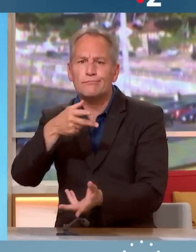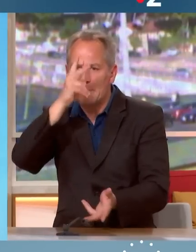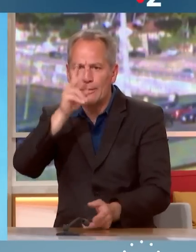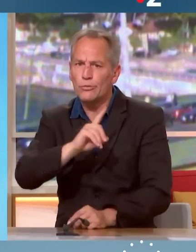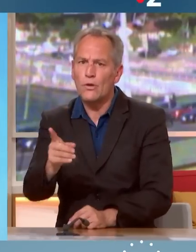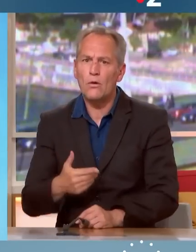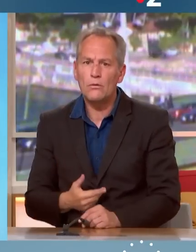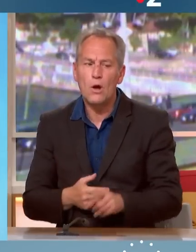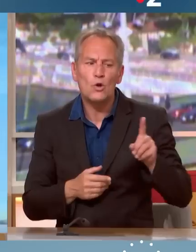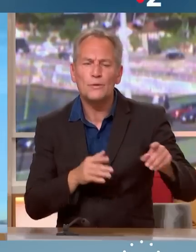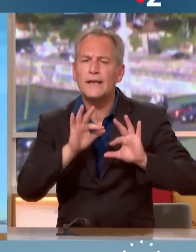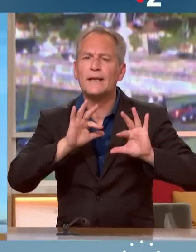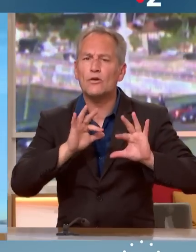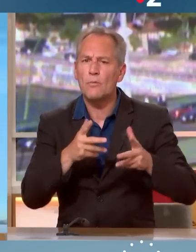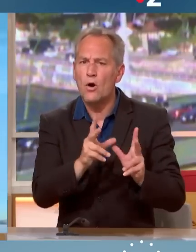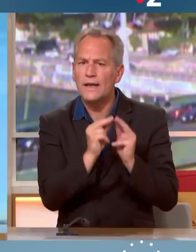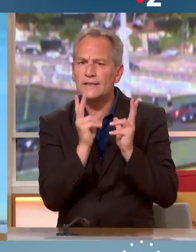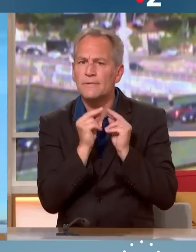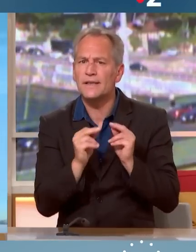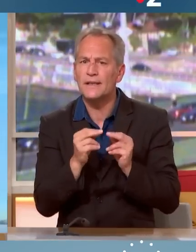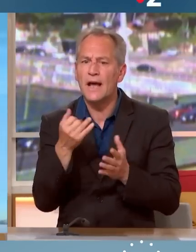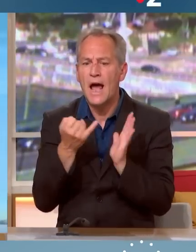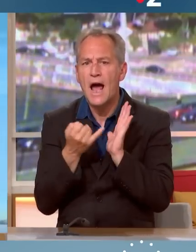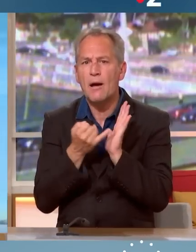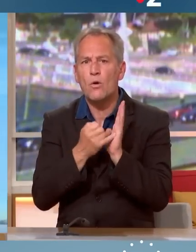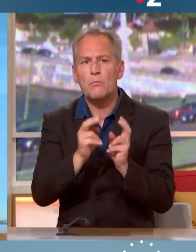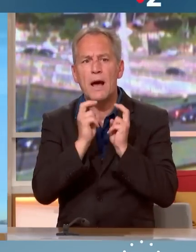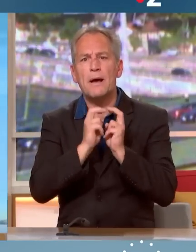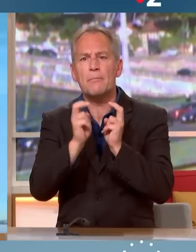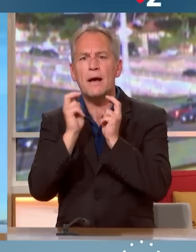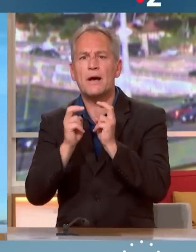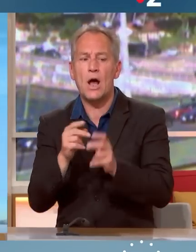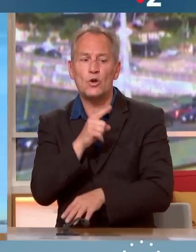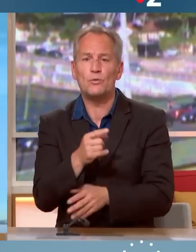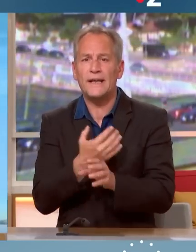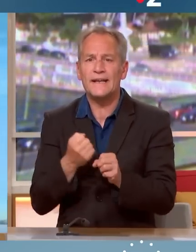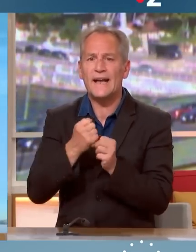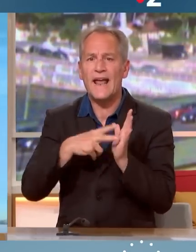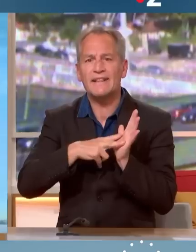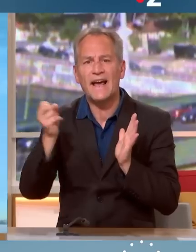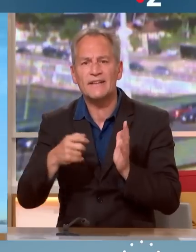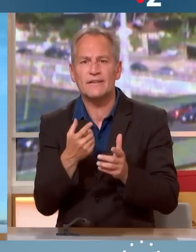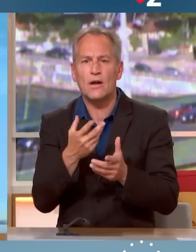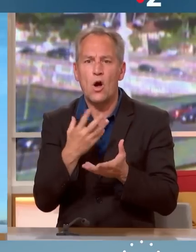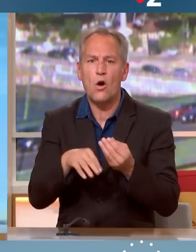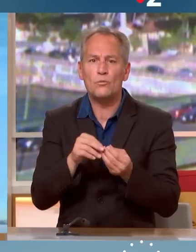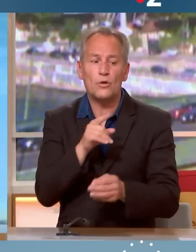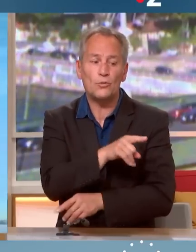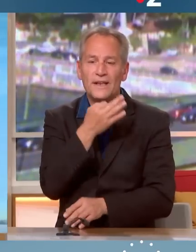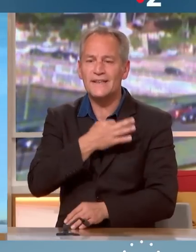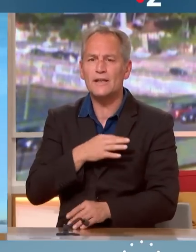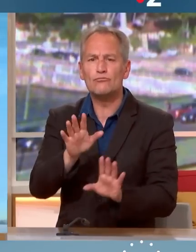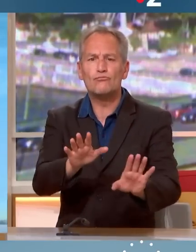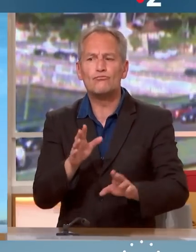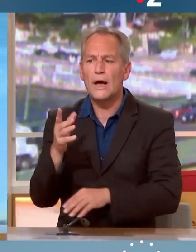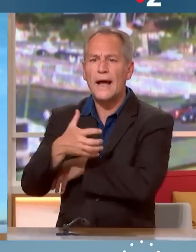Qu'il nous explique comment il va augmenter les impôts. Il les augmente partout. Il crée de nouvelles taxes. Et quand il nous dit que'est les riches qui vont payer, on est